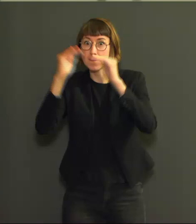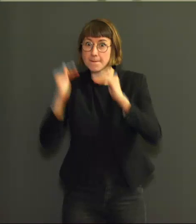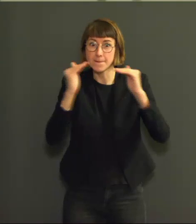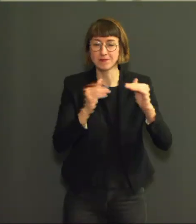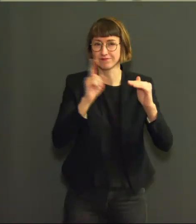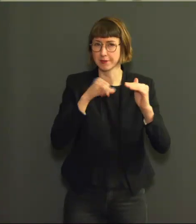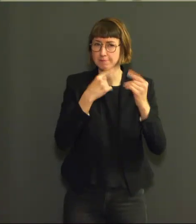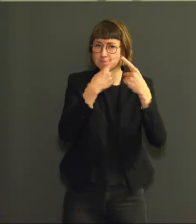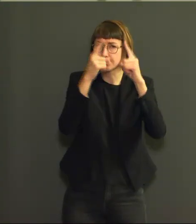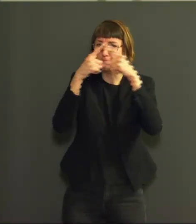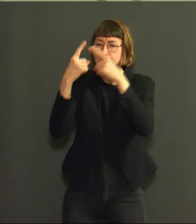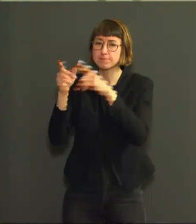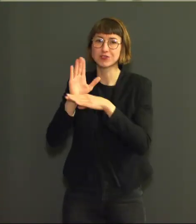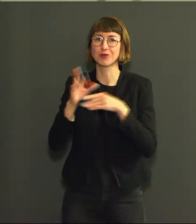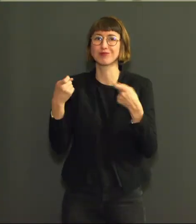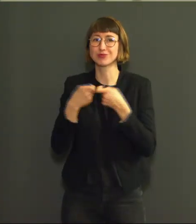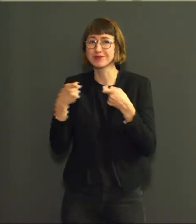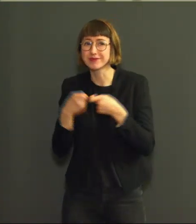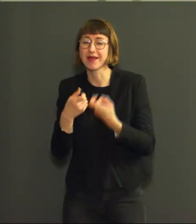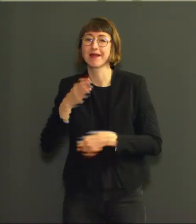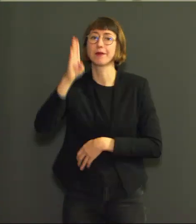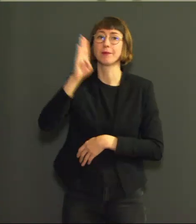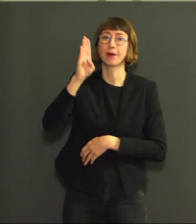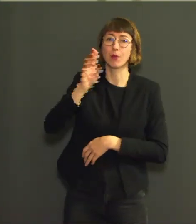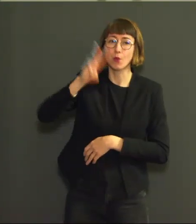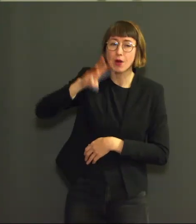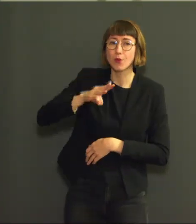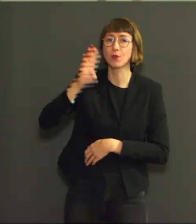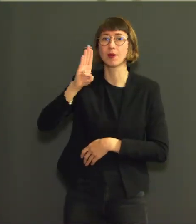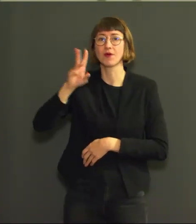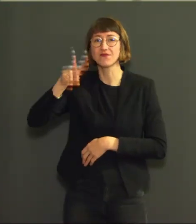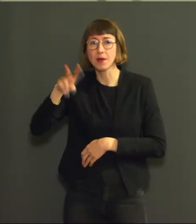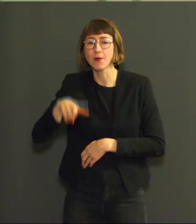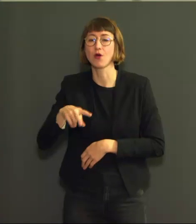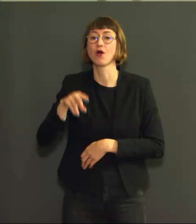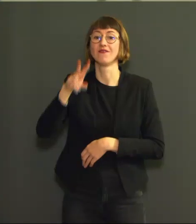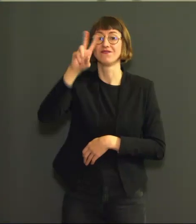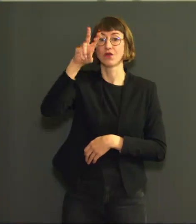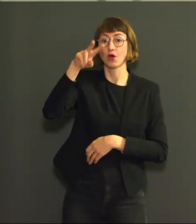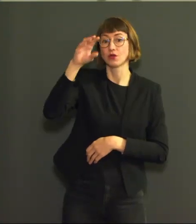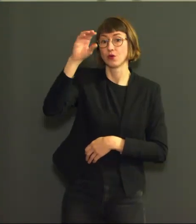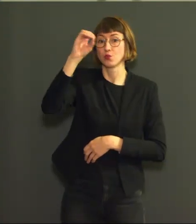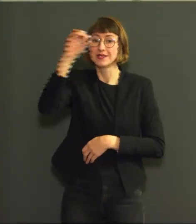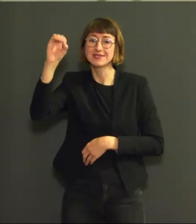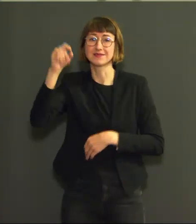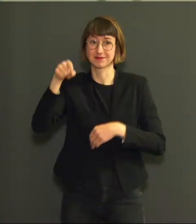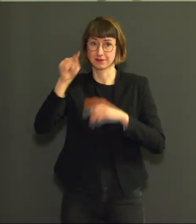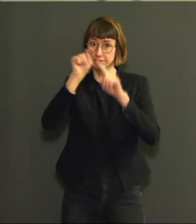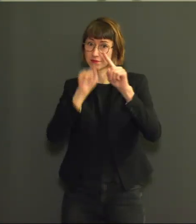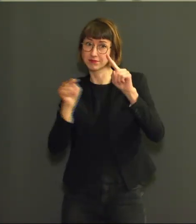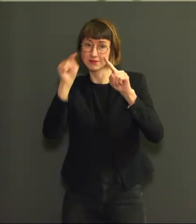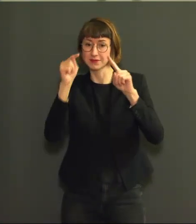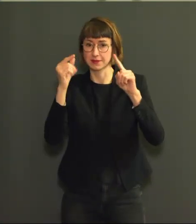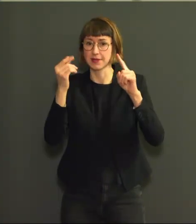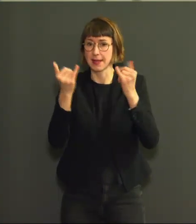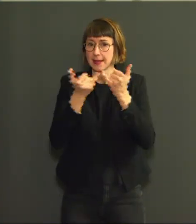Brabants, aussi bien qu'à l'ouest avec la Flandre occidentale, on a encore là une augmentation modérée, mais une augmentation du nombre